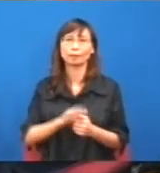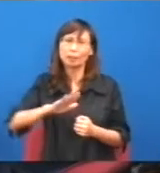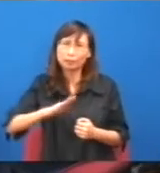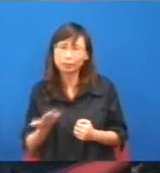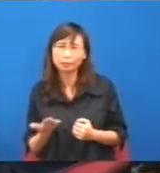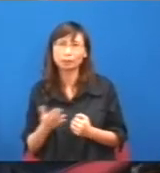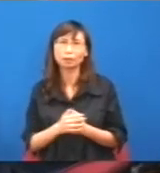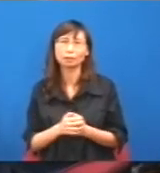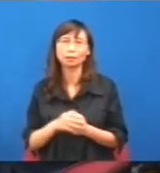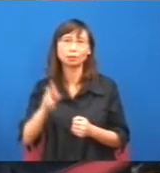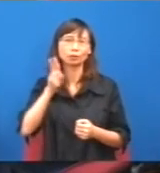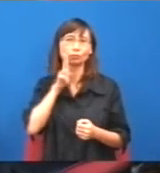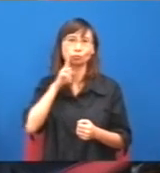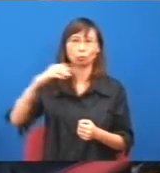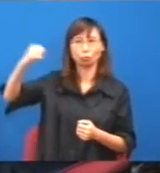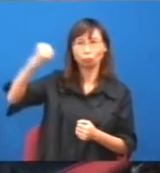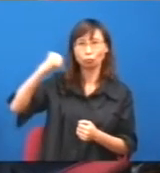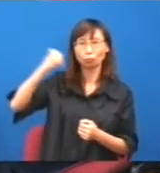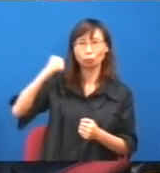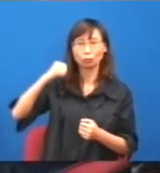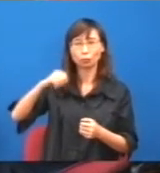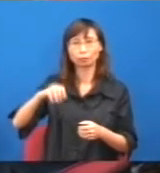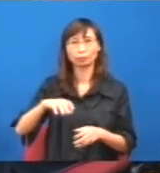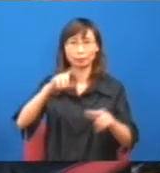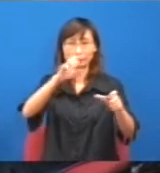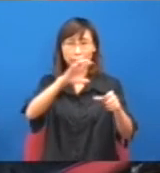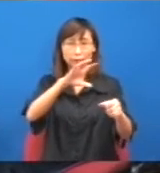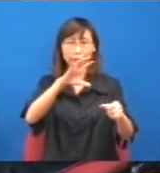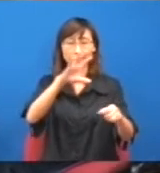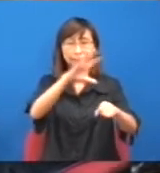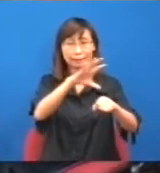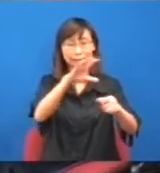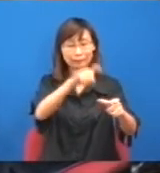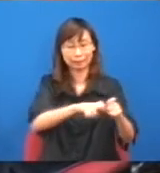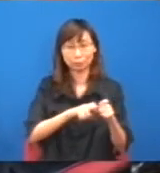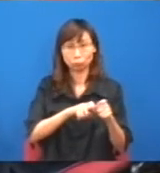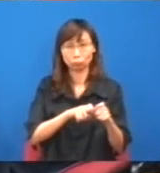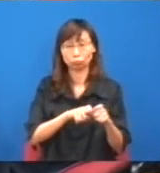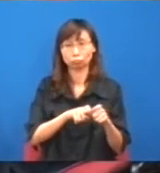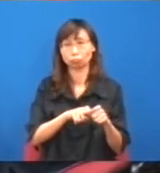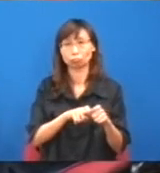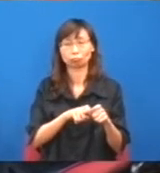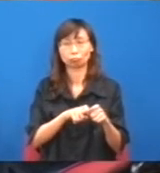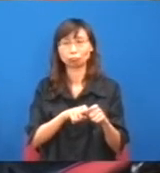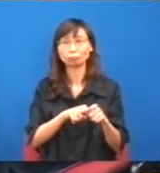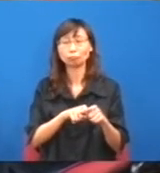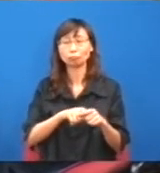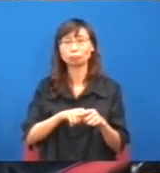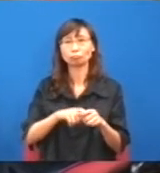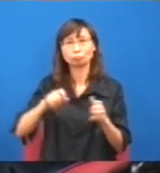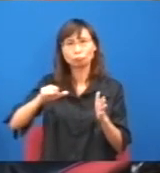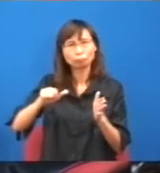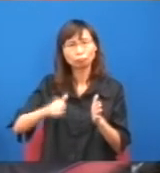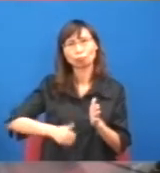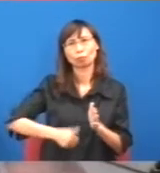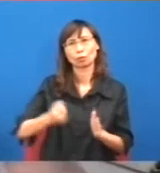如果奴方不能夠極力爭取一個更加好的機制,